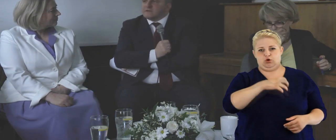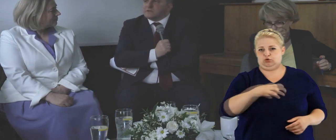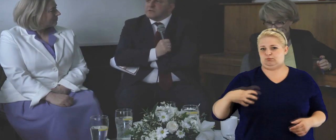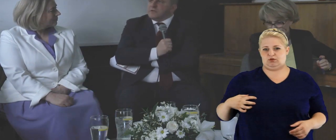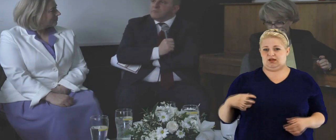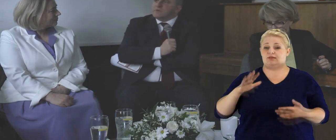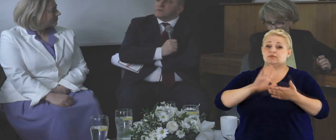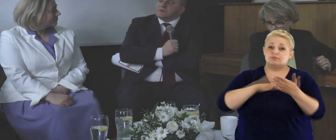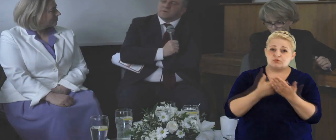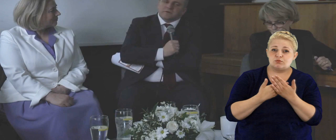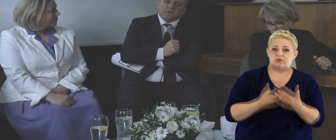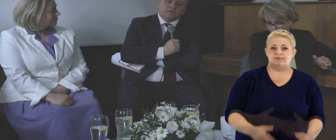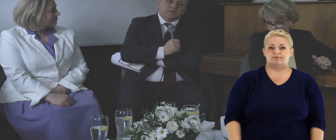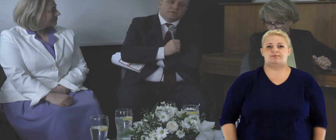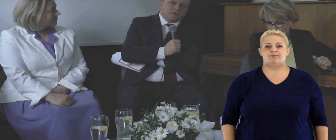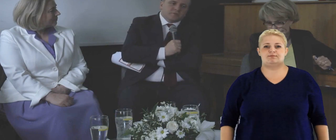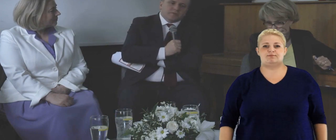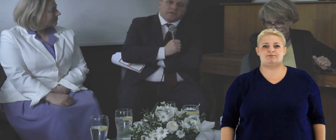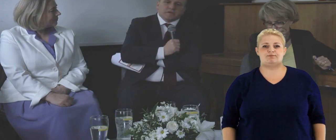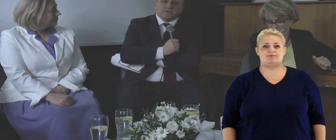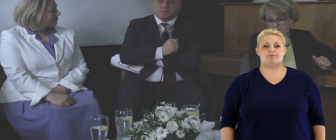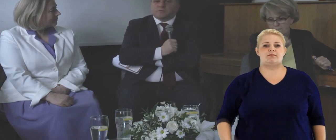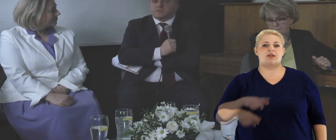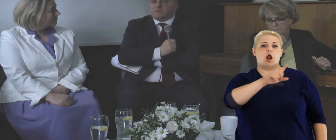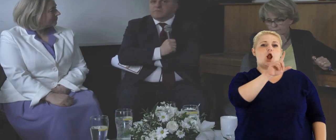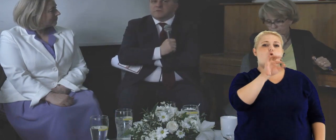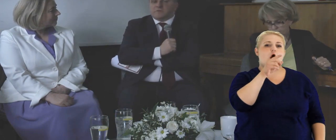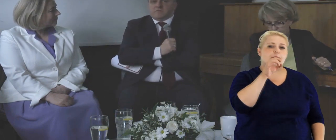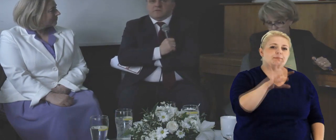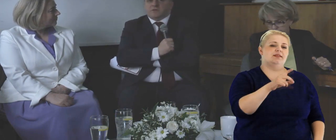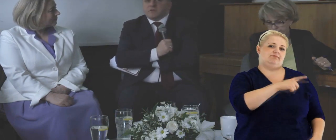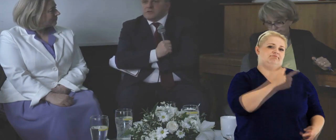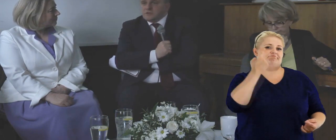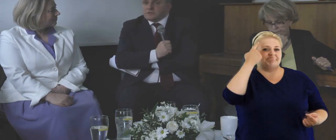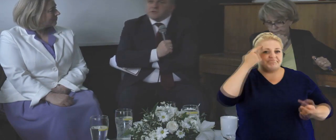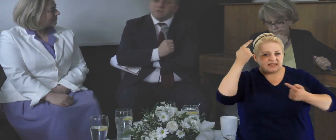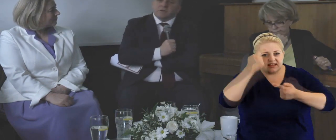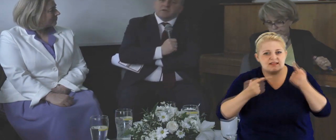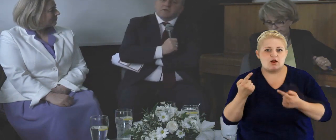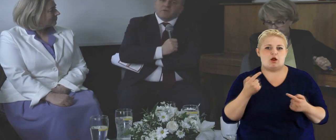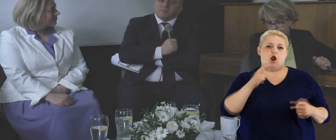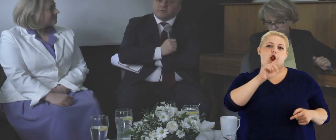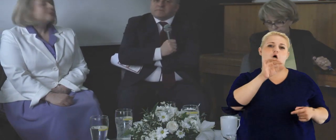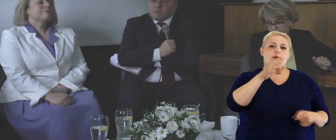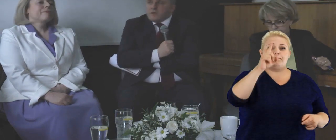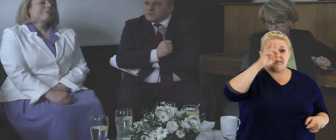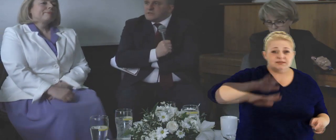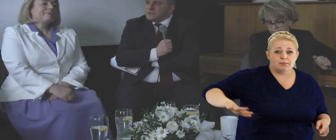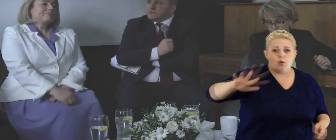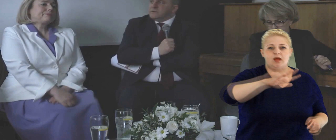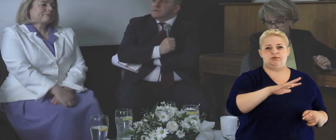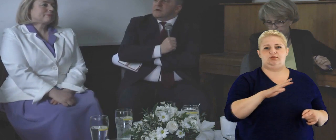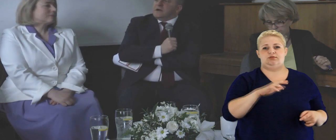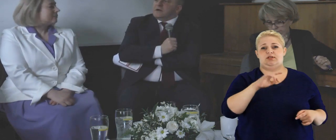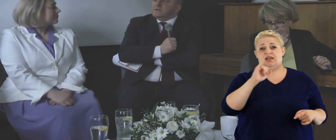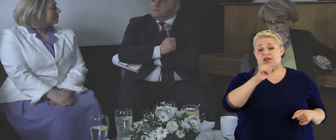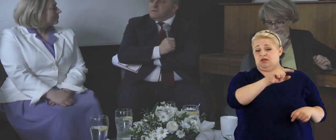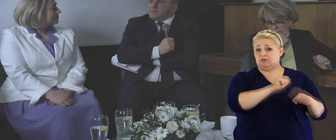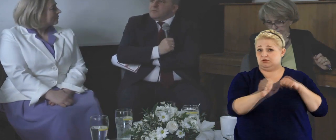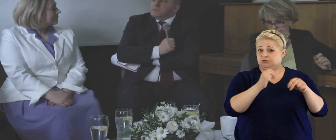uszlachetnić lobbying niegospodarczy, na przykład lobbying ideologiczny, lobbying społeczny